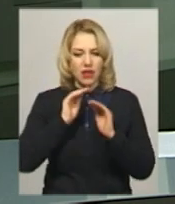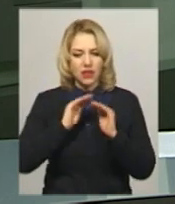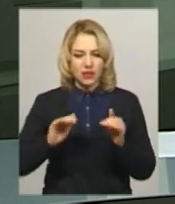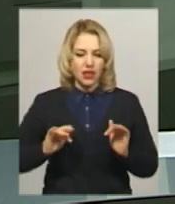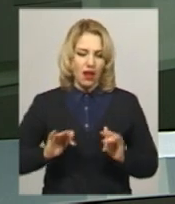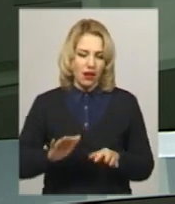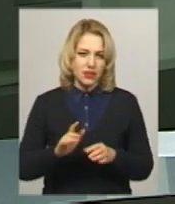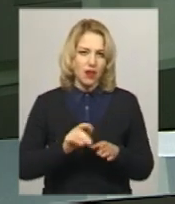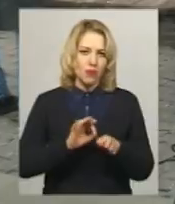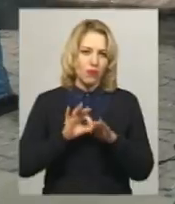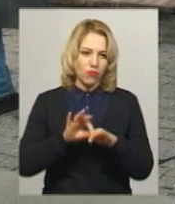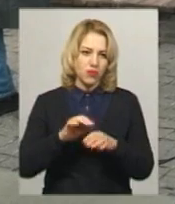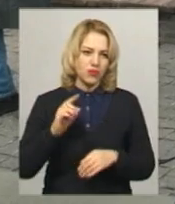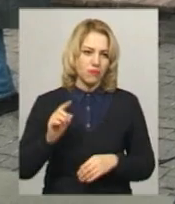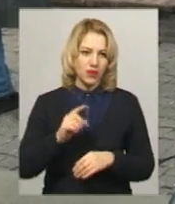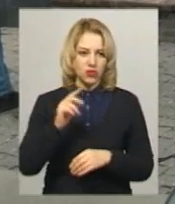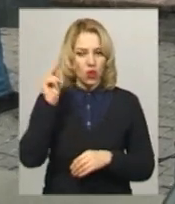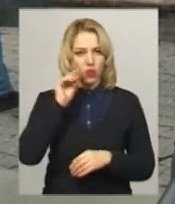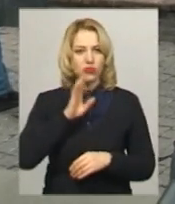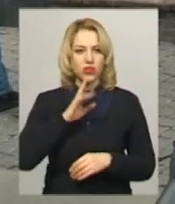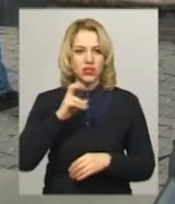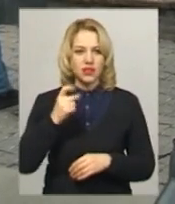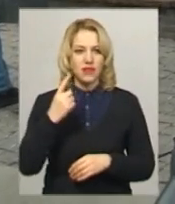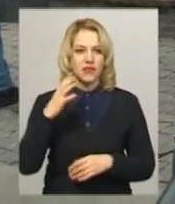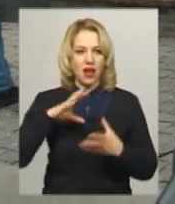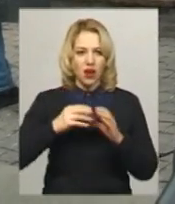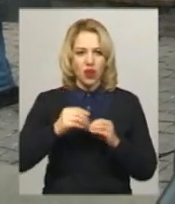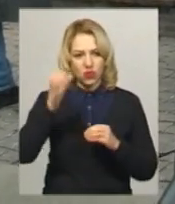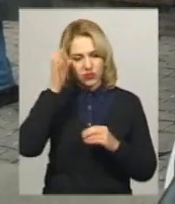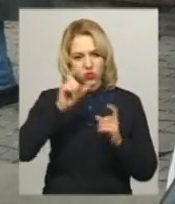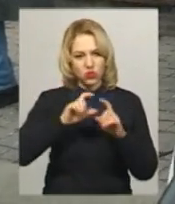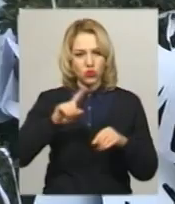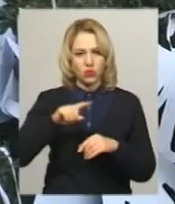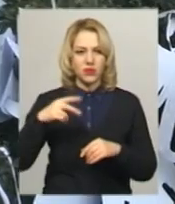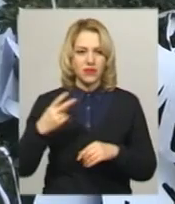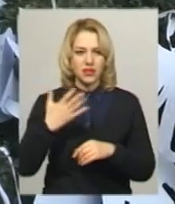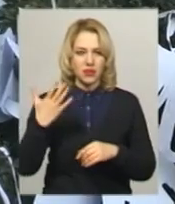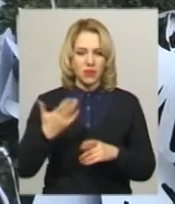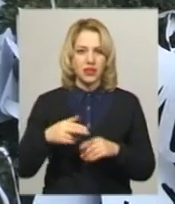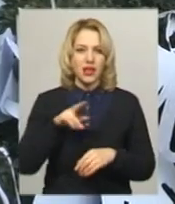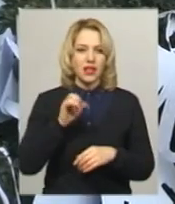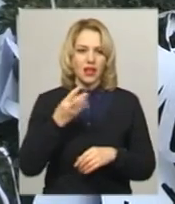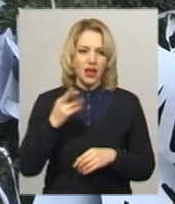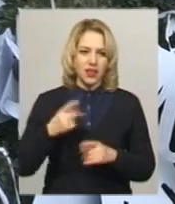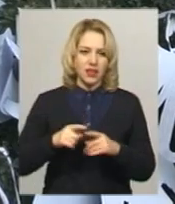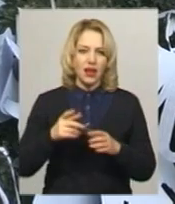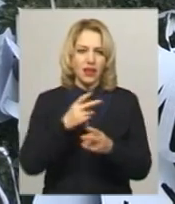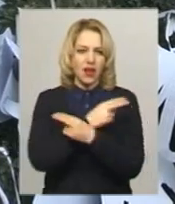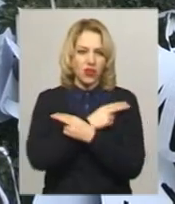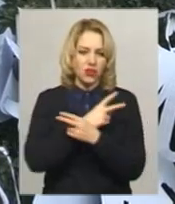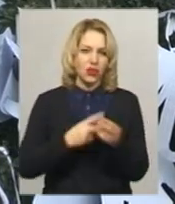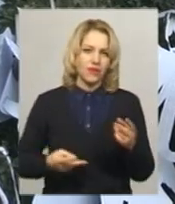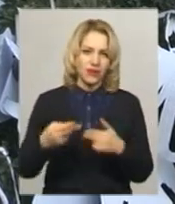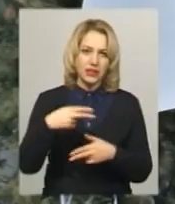проходить вперше. Учениця Хмельницької загальноосвітньої школи номер 25 Дар'я Цідило янголів для акції виготовила